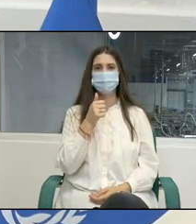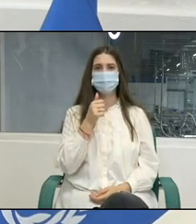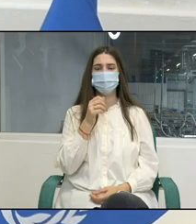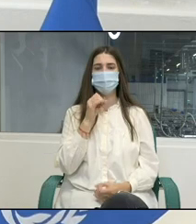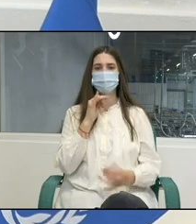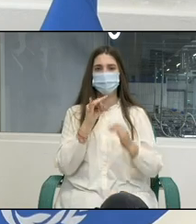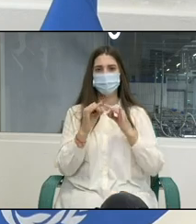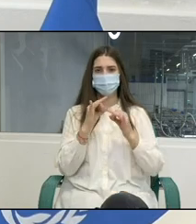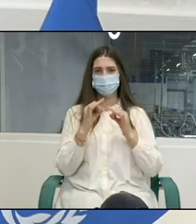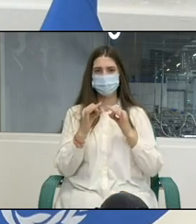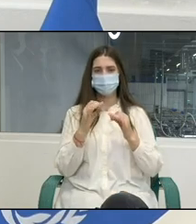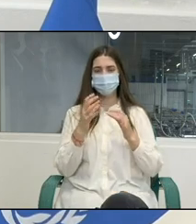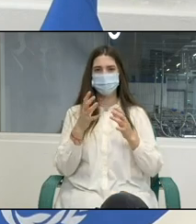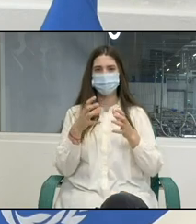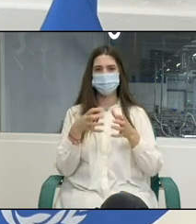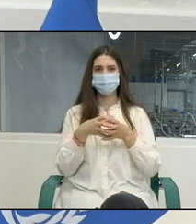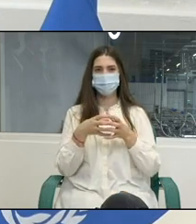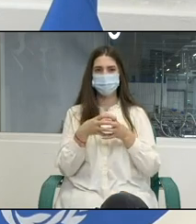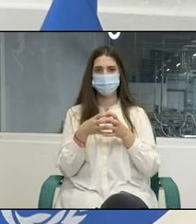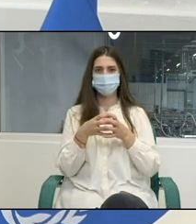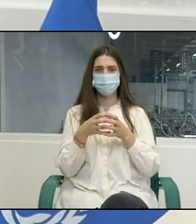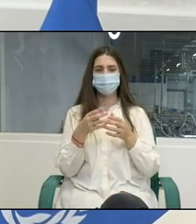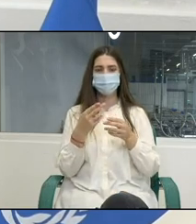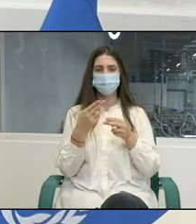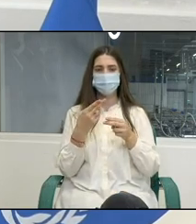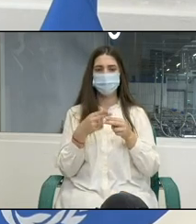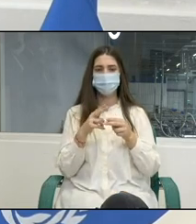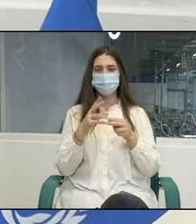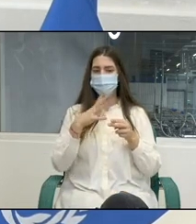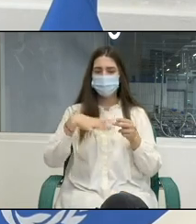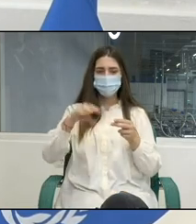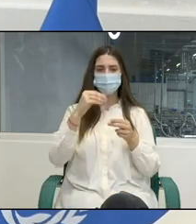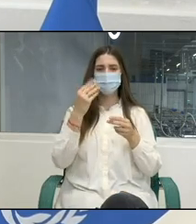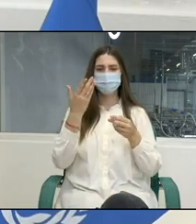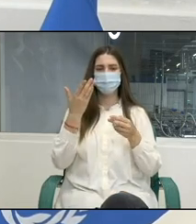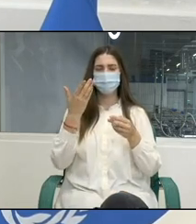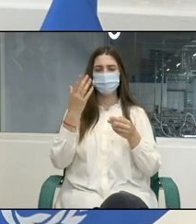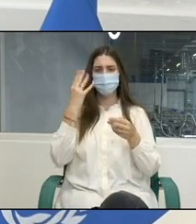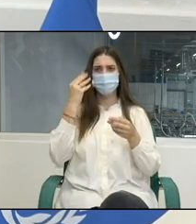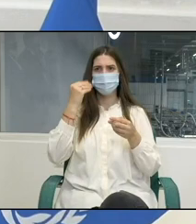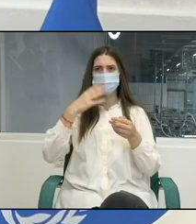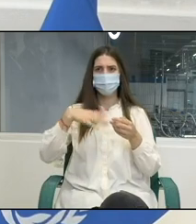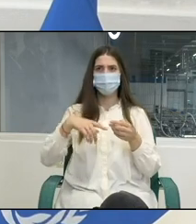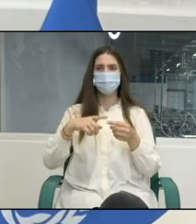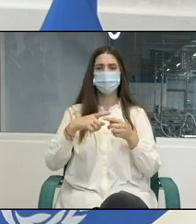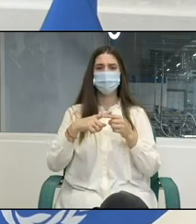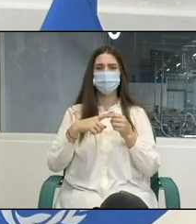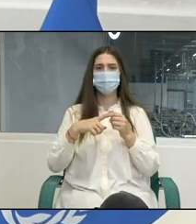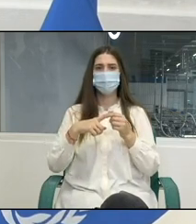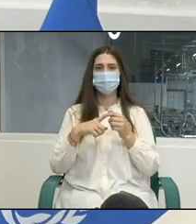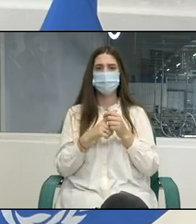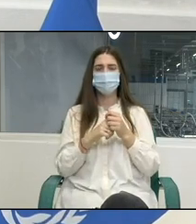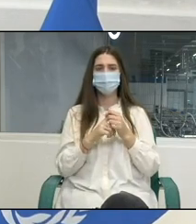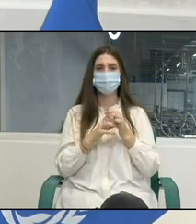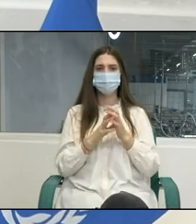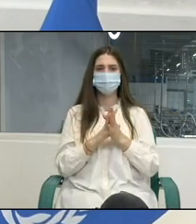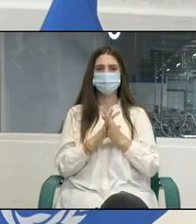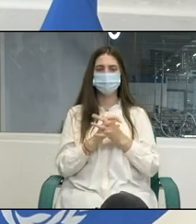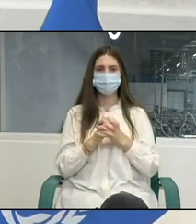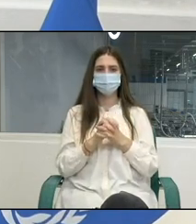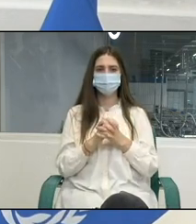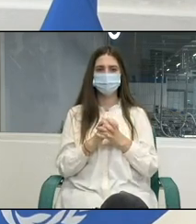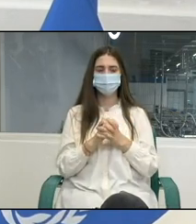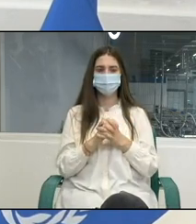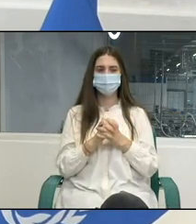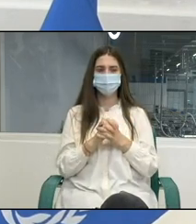platformelor discuției cu toate structurile statului în privința organizării acelor